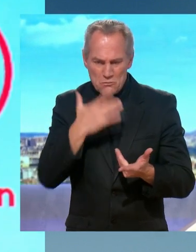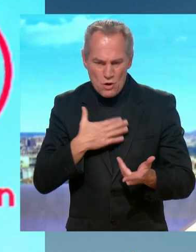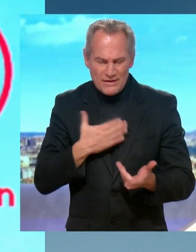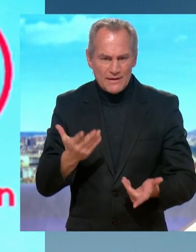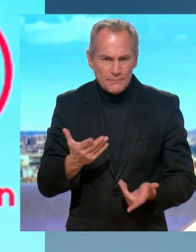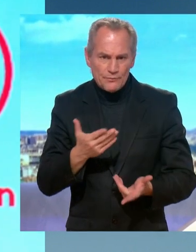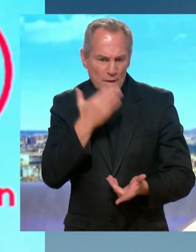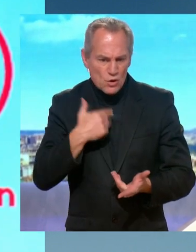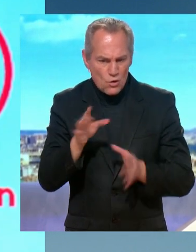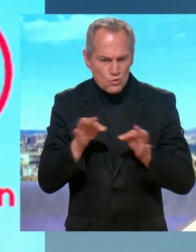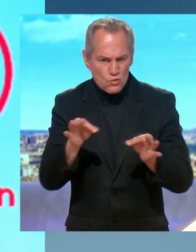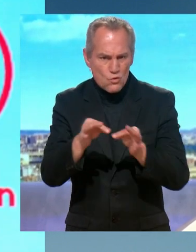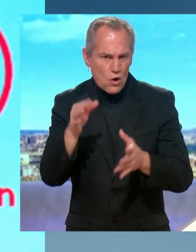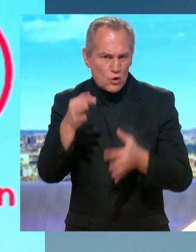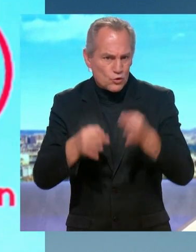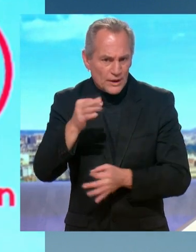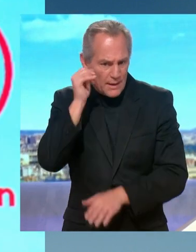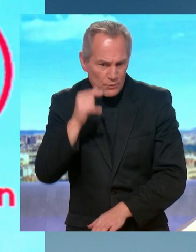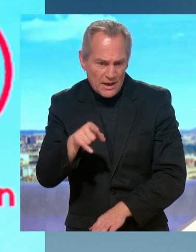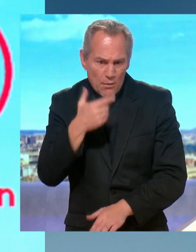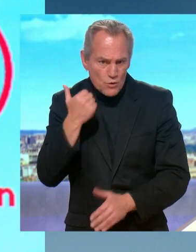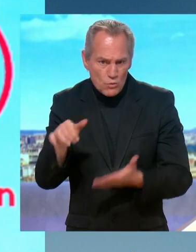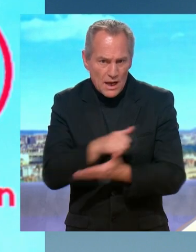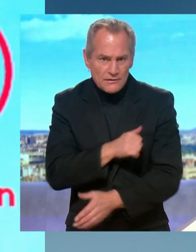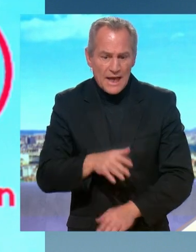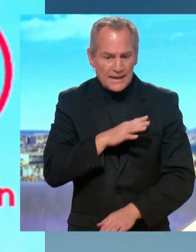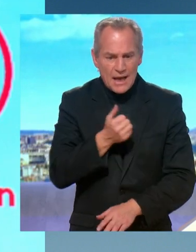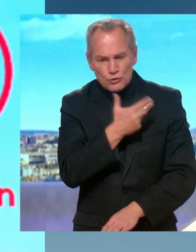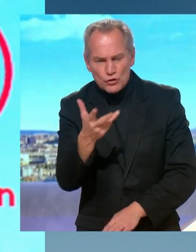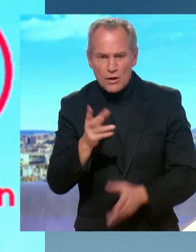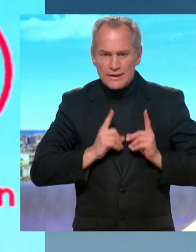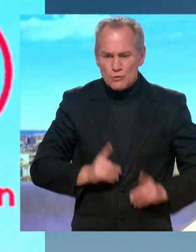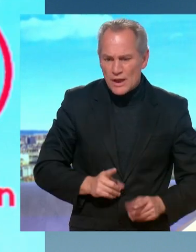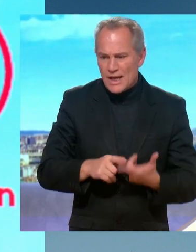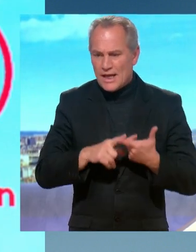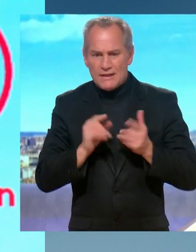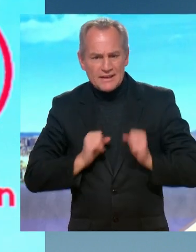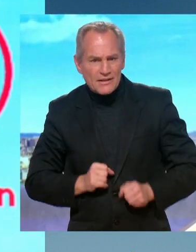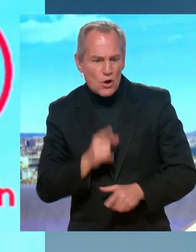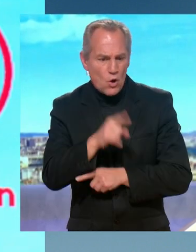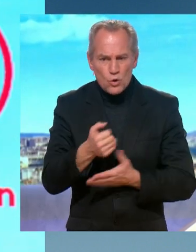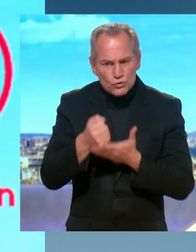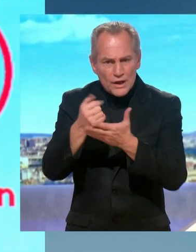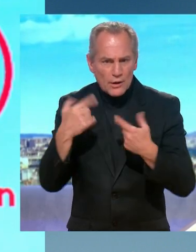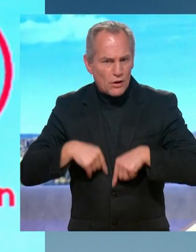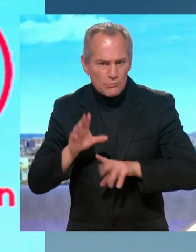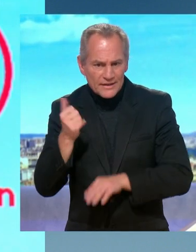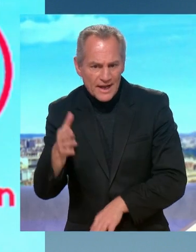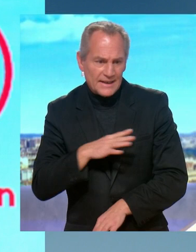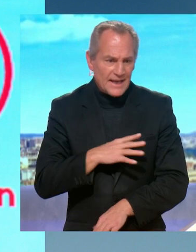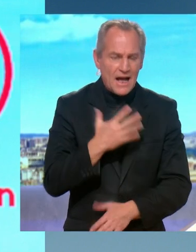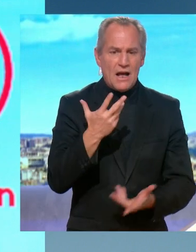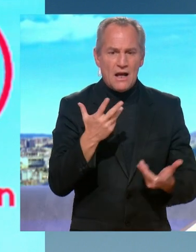Je ne le pense pas. D'abord, une majorité de parlementaires ne soutenaient pas le gouvernement. Ils ont pourtant fait le choix, manifestement, avec trois magistrats de leur professionnel,